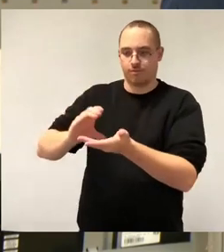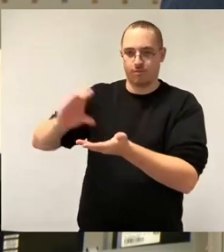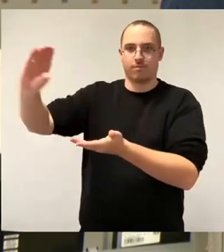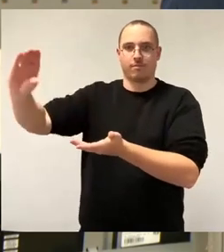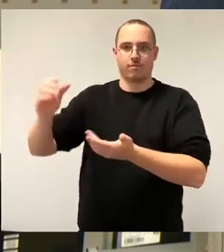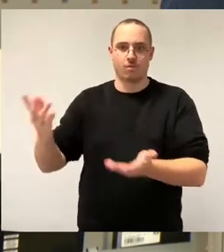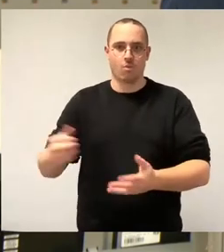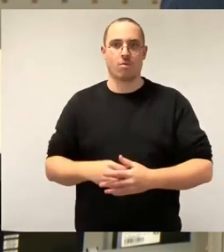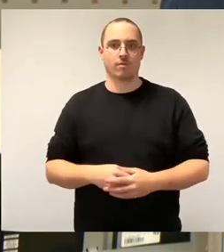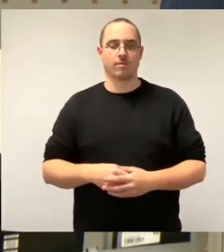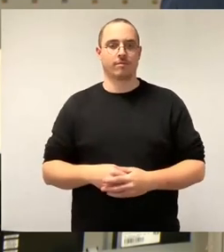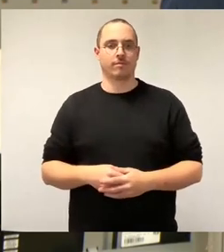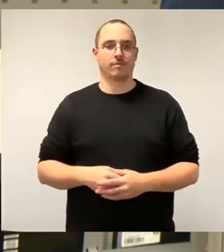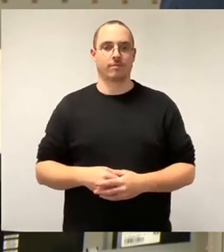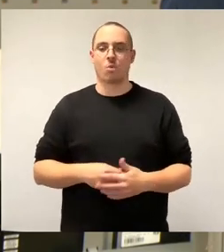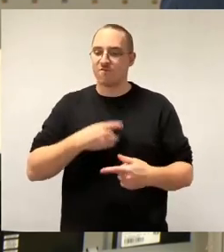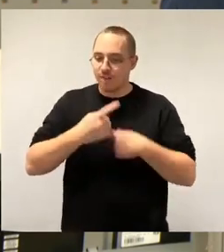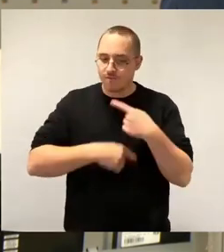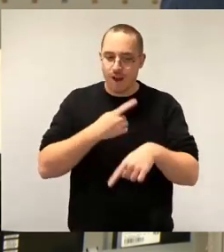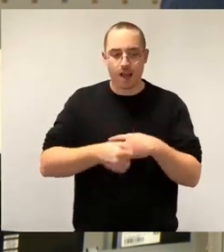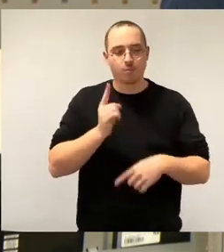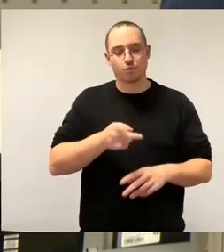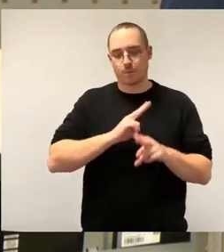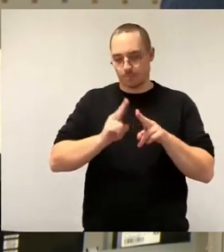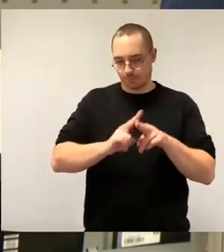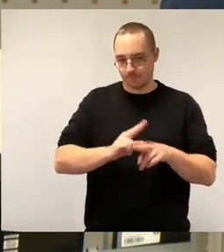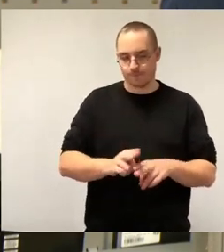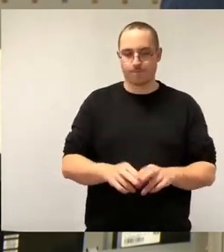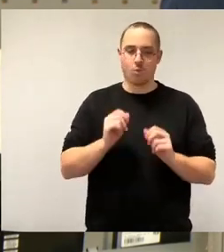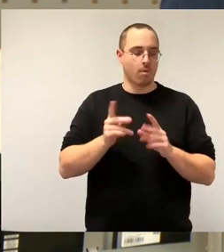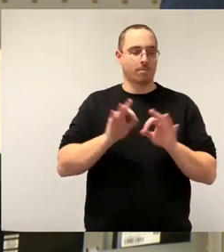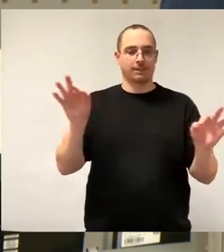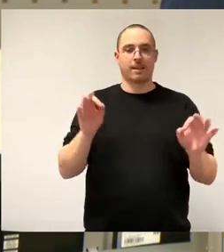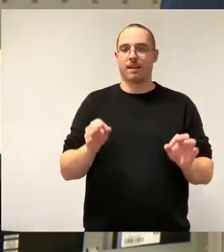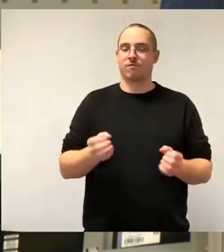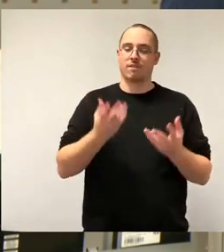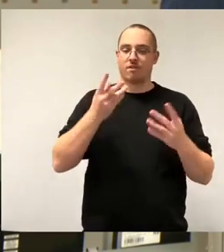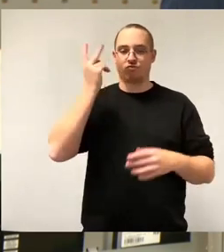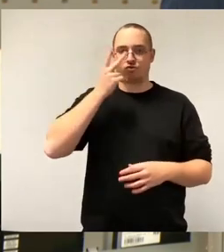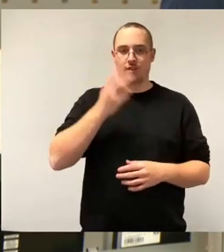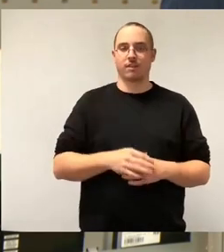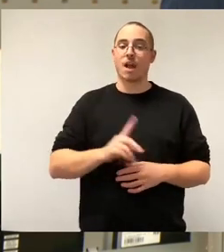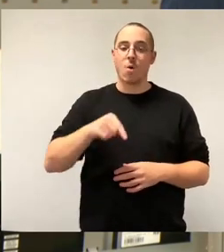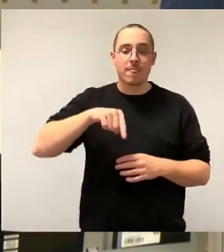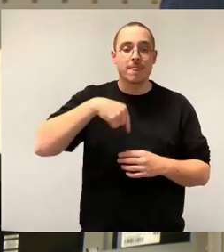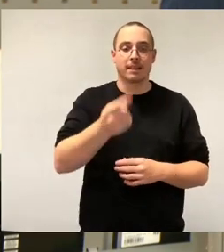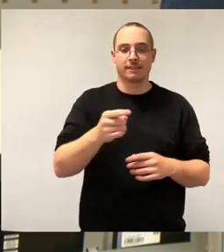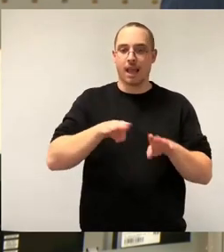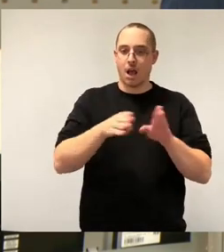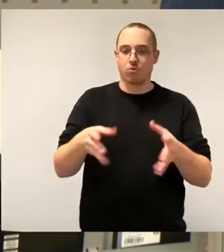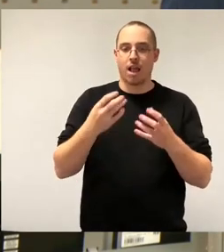aber haben natürlich da auch noch sehr, sehr viele Diskussionen, die wir führen müssen, vor allem eben in den nächsten Haushaltsverhandlungen. Und da